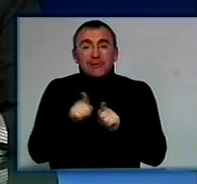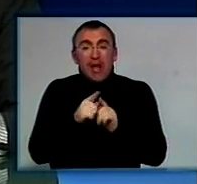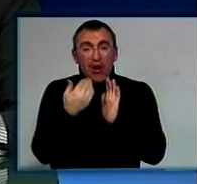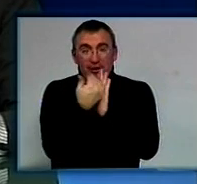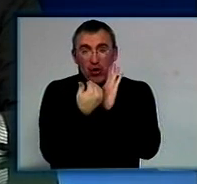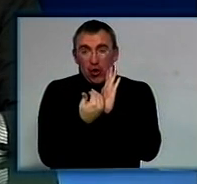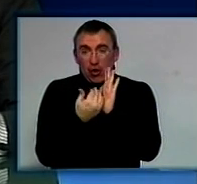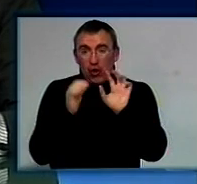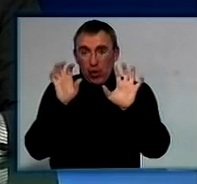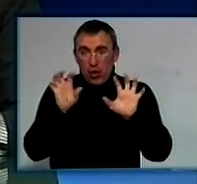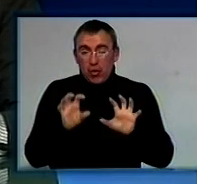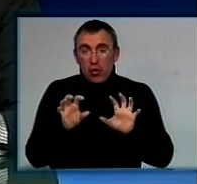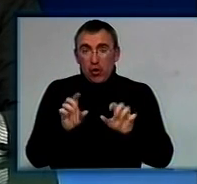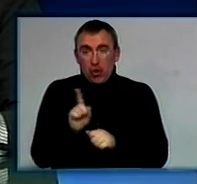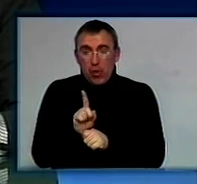якщо брати, наприклад,